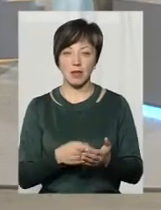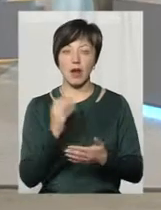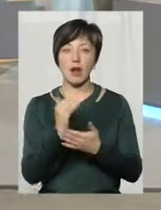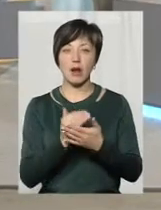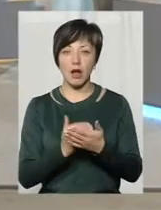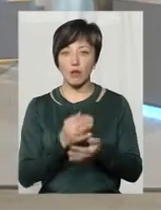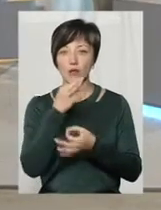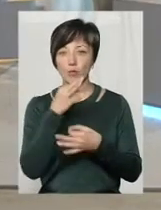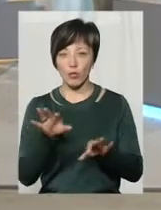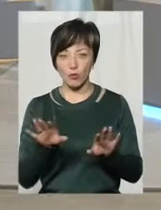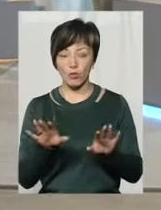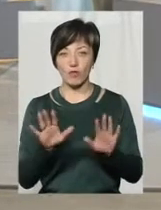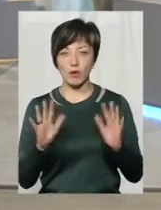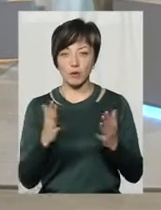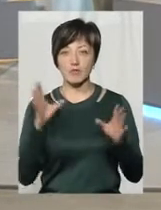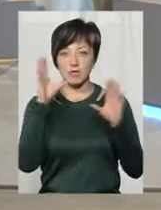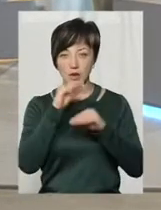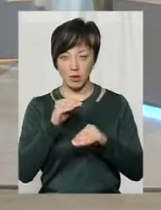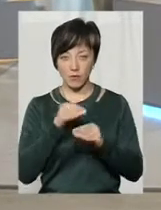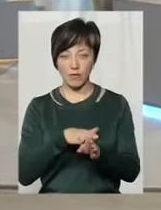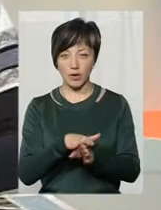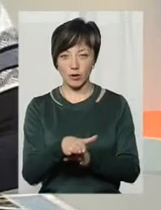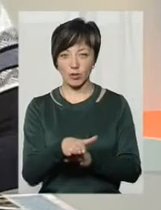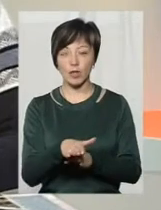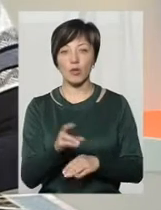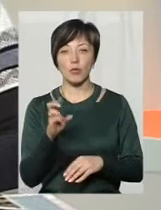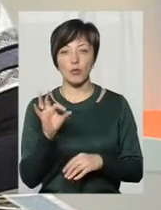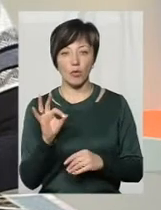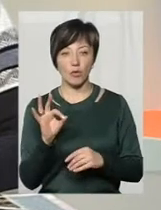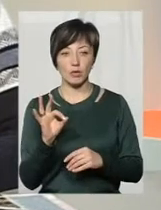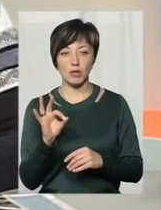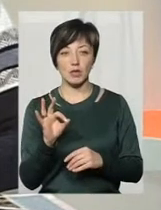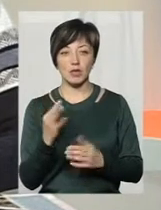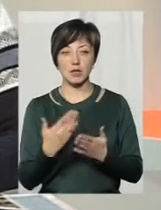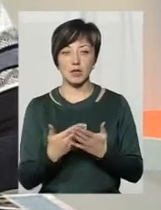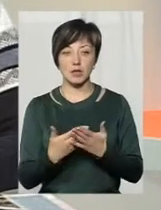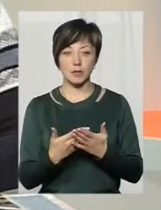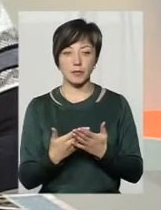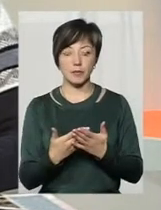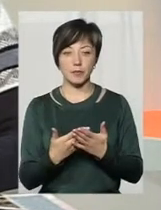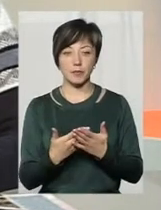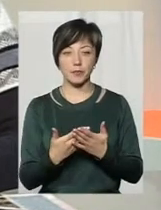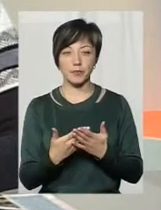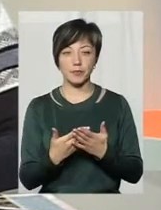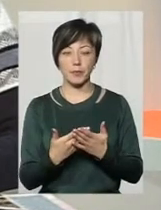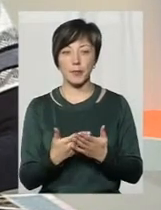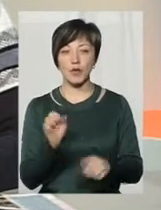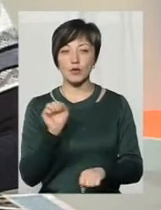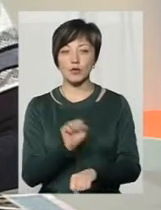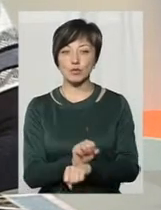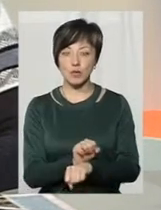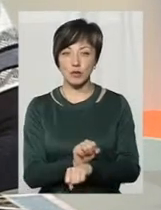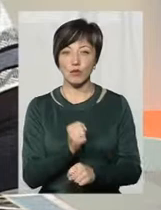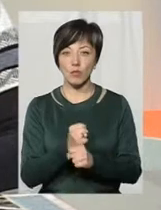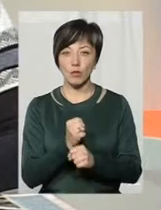графік по-любому встигають люди, тому що десь, скажімо, зупинилися